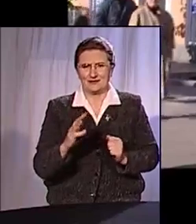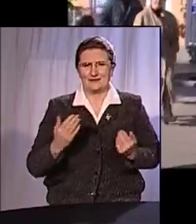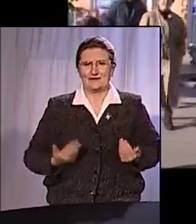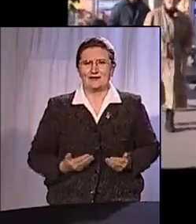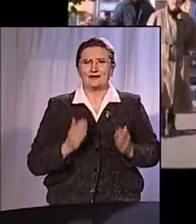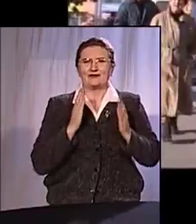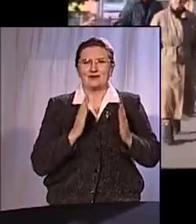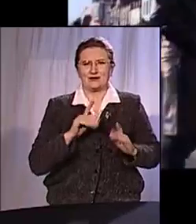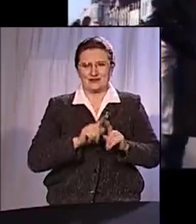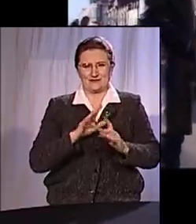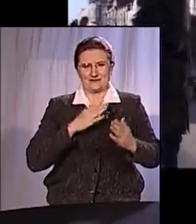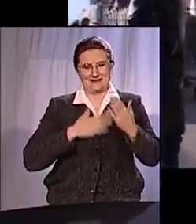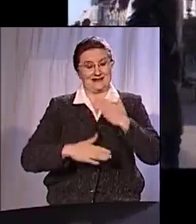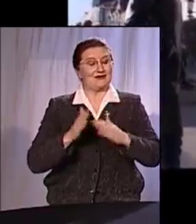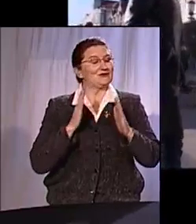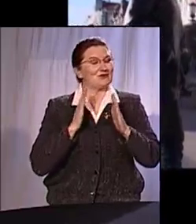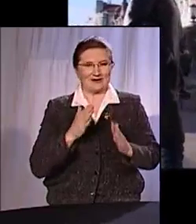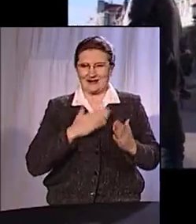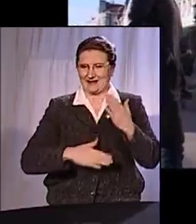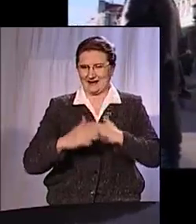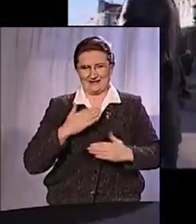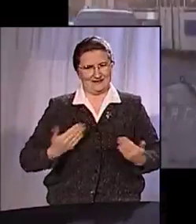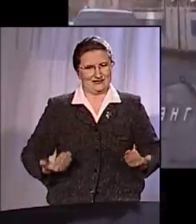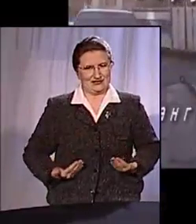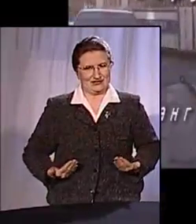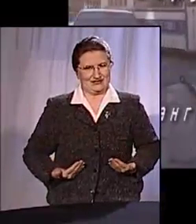только рады и должна быть. Только радоваться жизни.